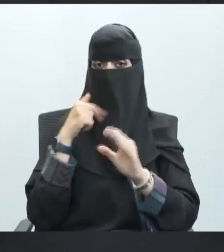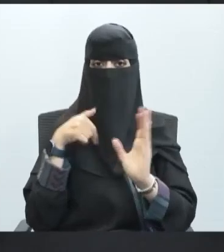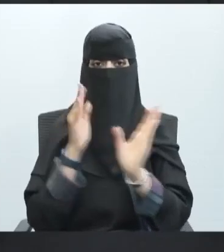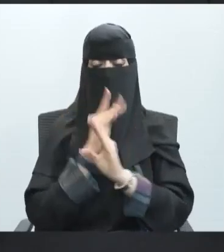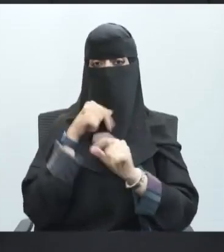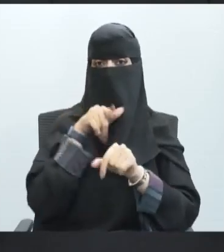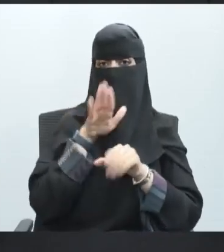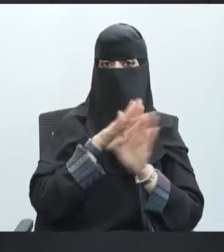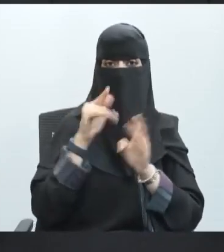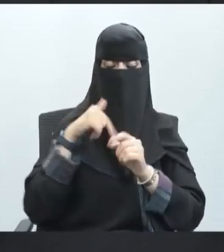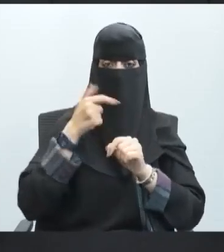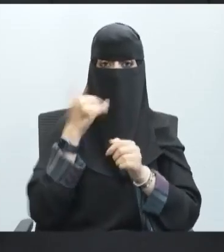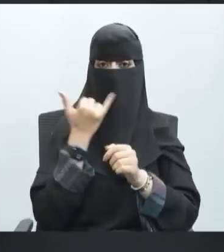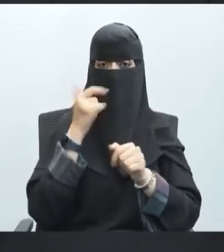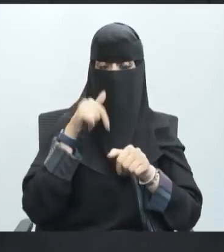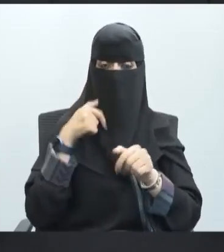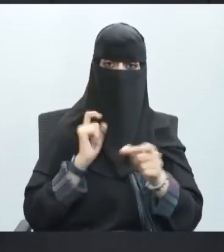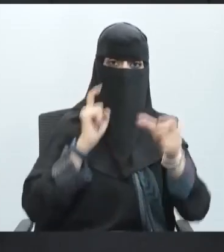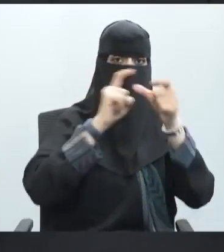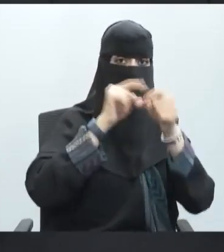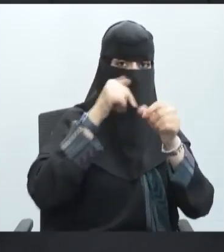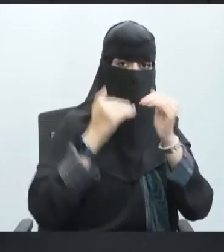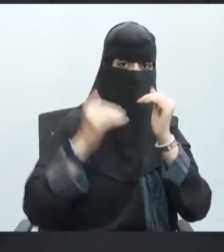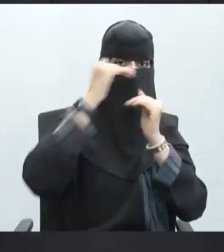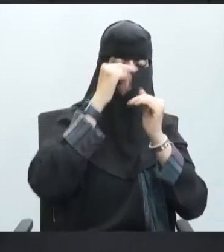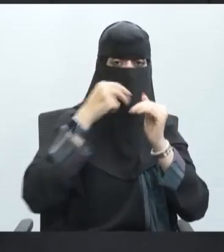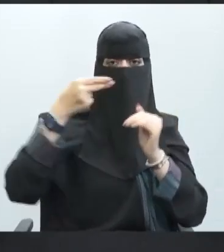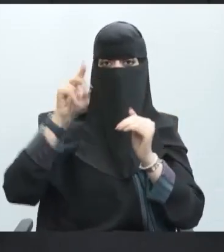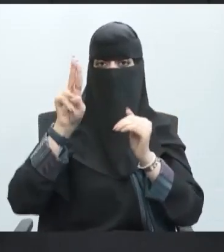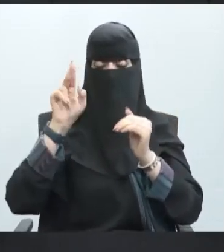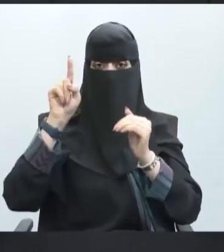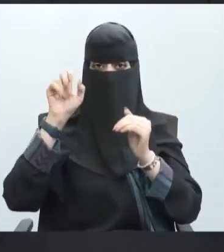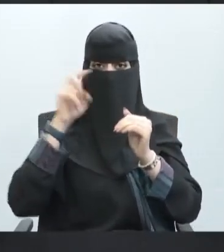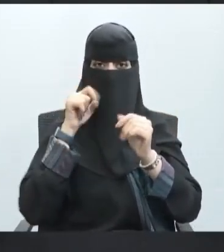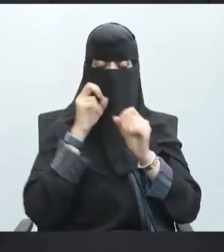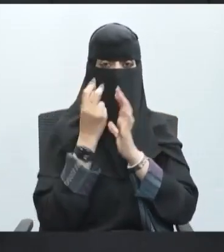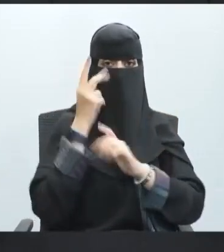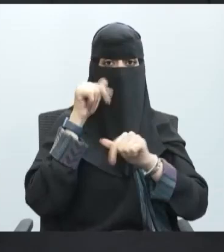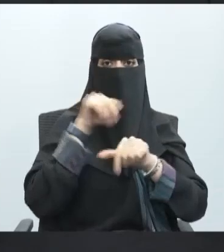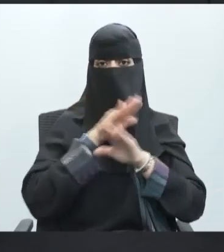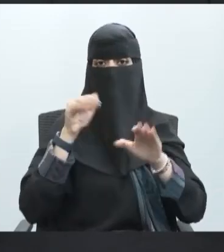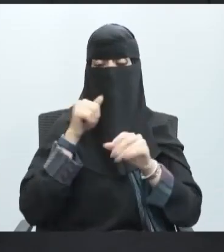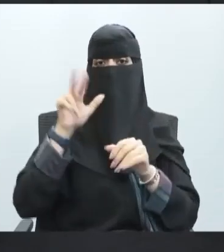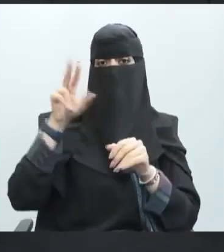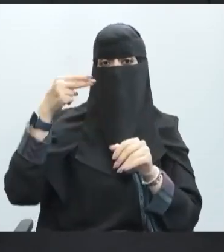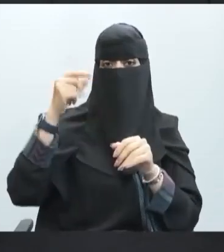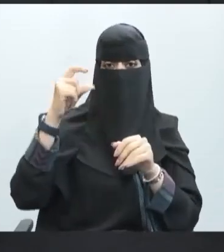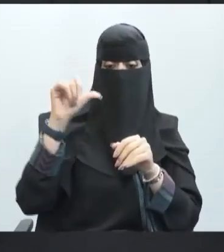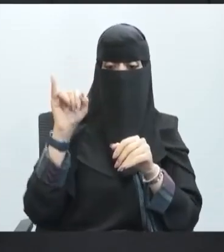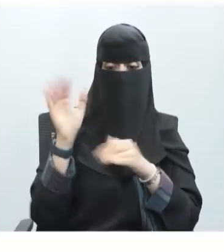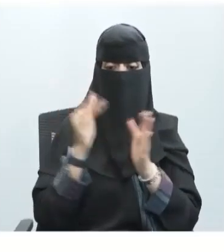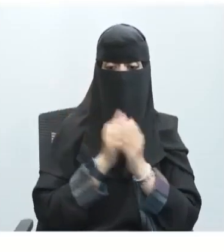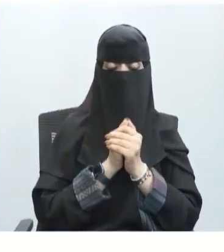استجابة لا يحدث هذه أو لا نصل إلى مرحلة نسميها عتبة التنبيه فتسمى العدم نسميها العدم